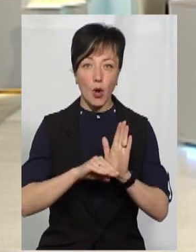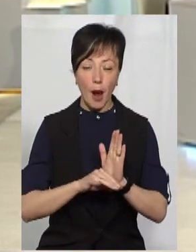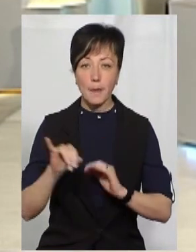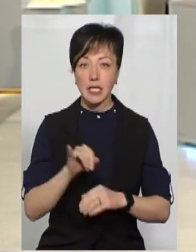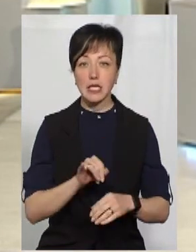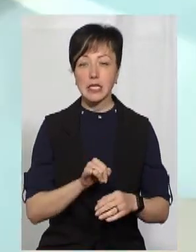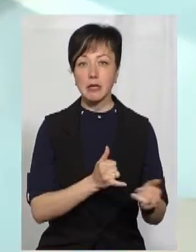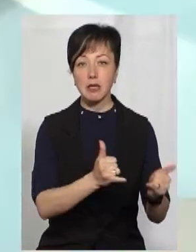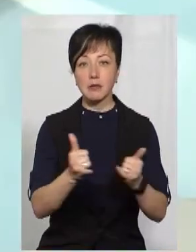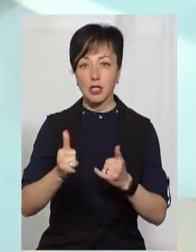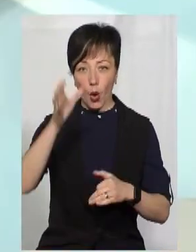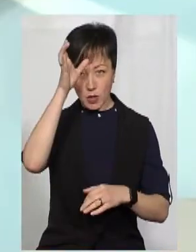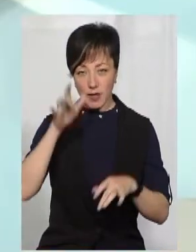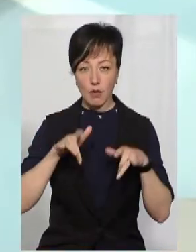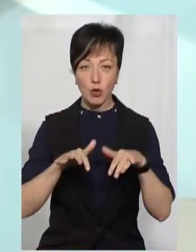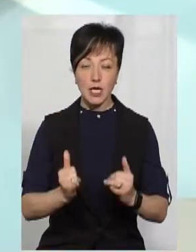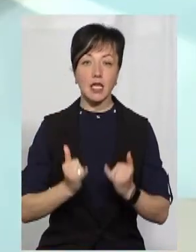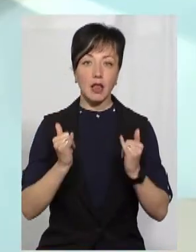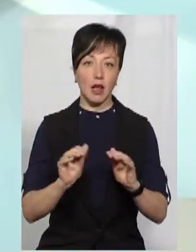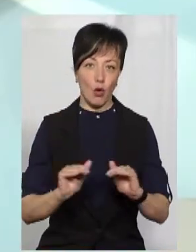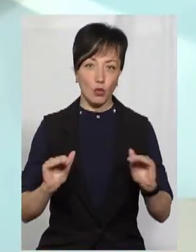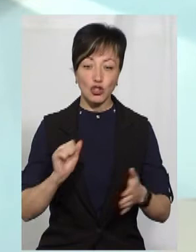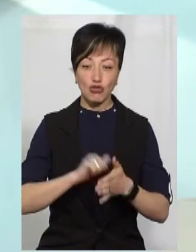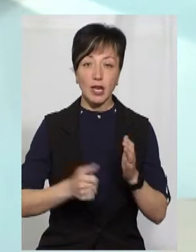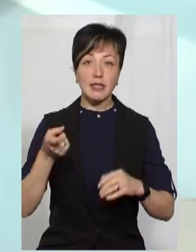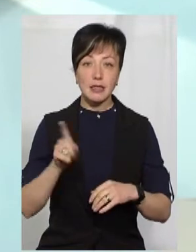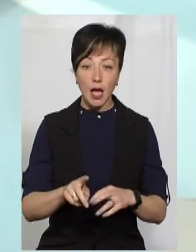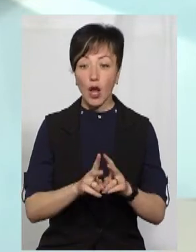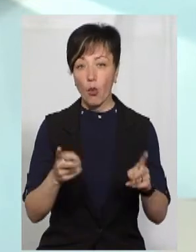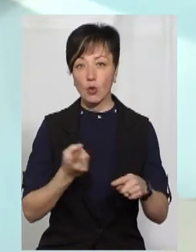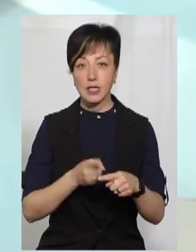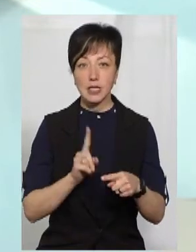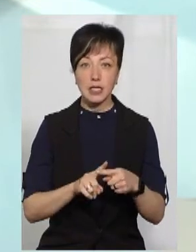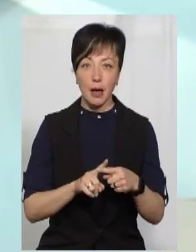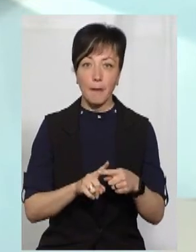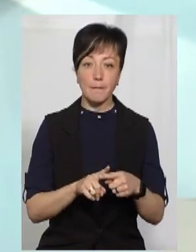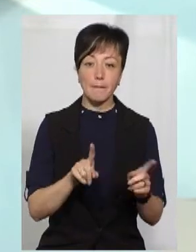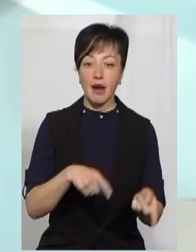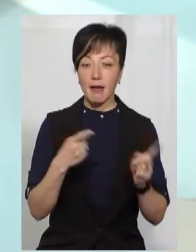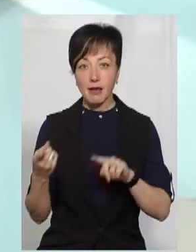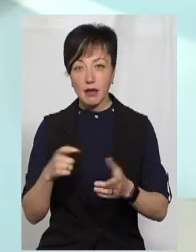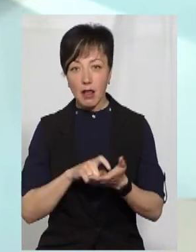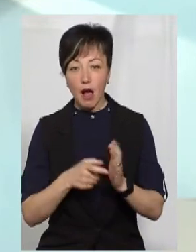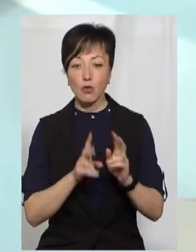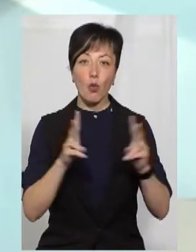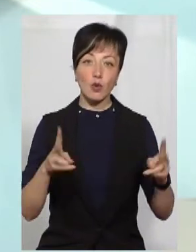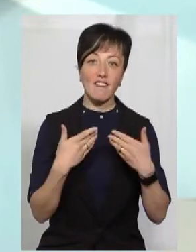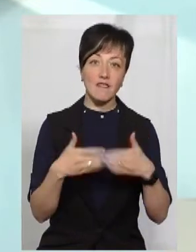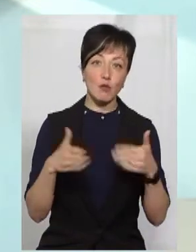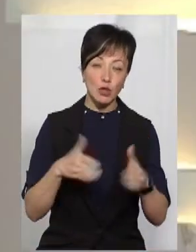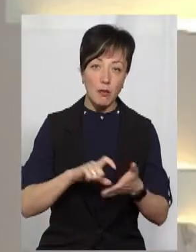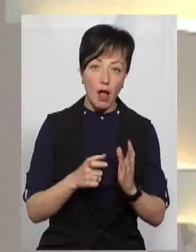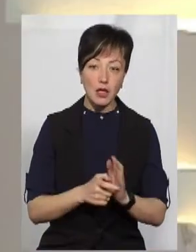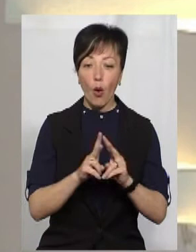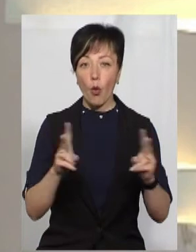забезпечити освітній процес для учнів. Через те, що для когось це перехідні класи, для когось це будуть випускними класи, для